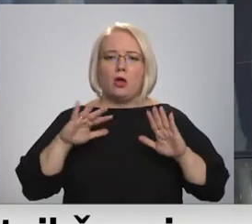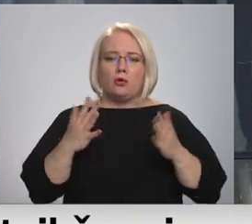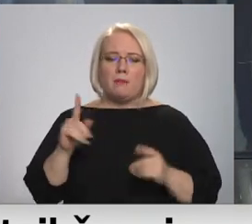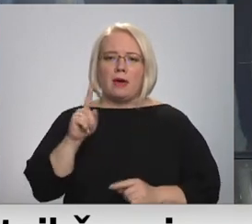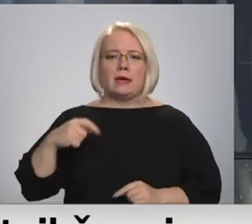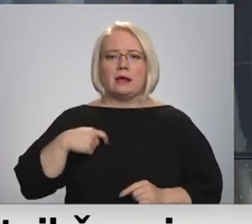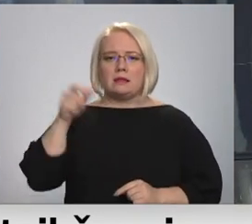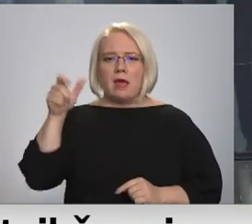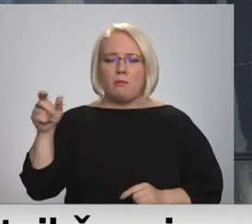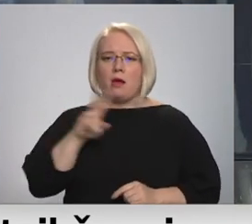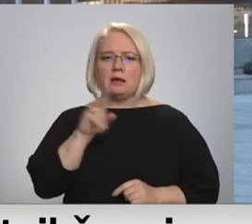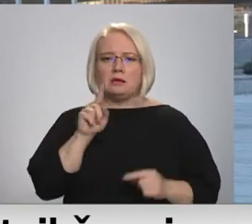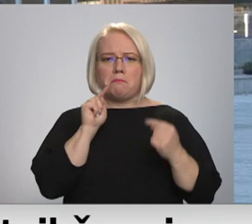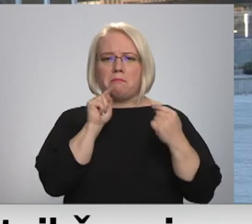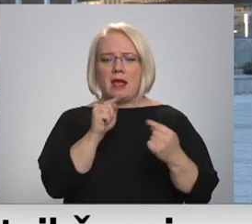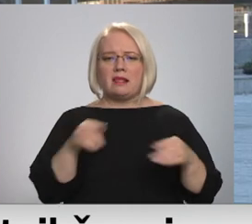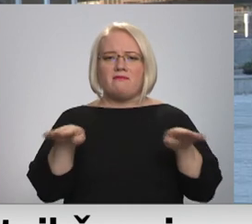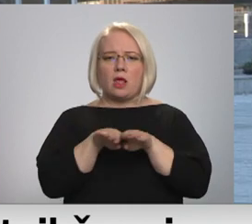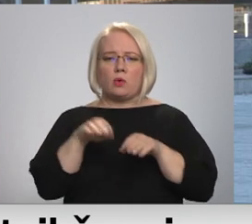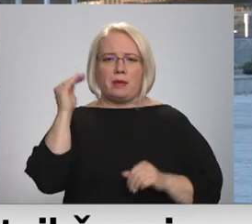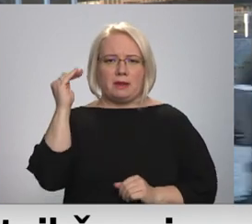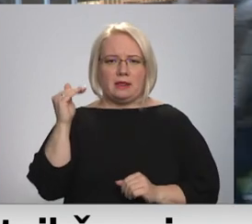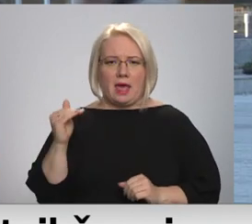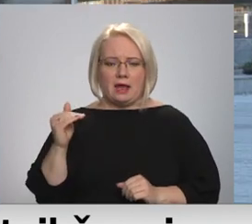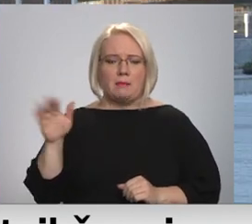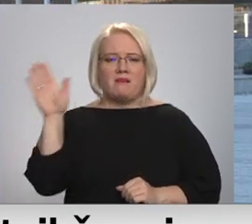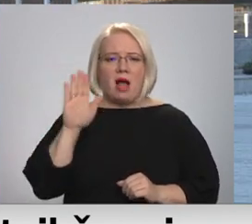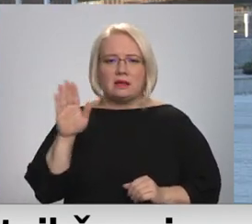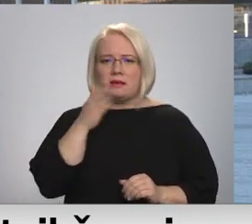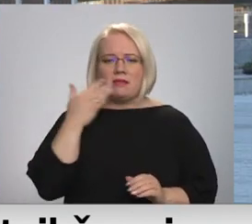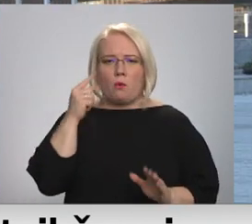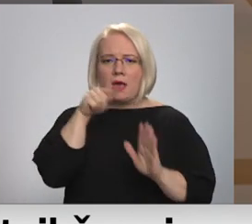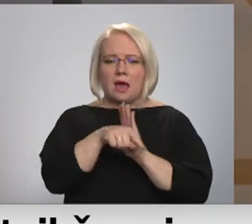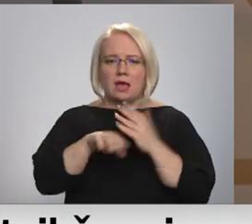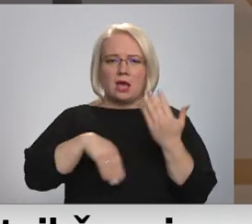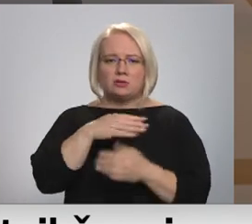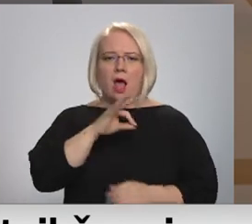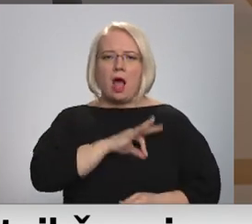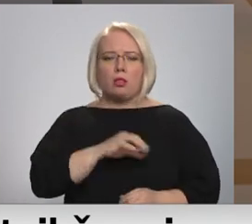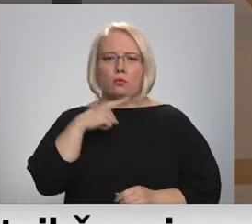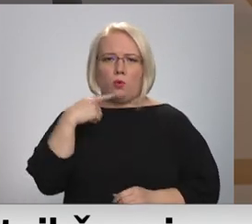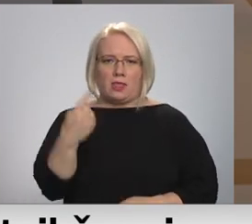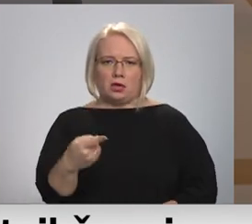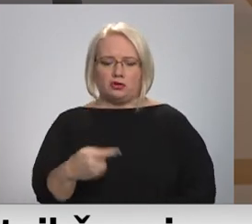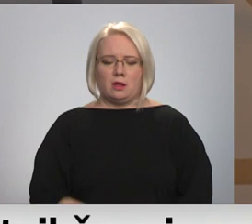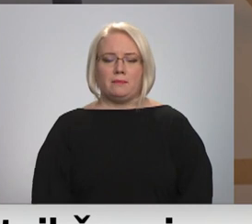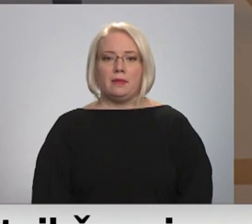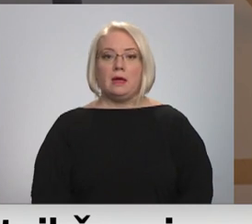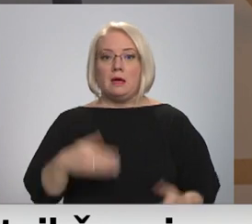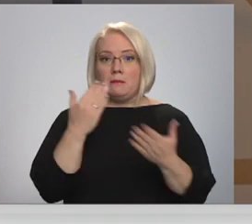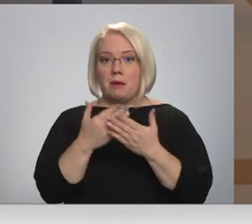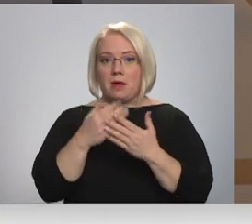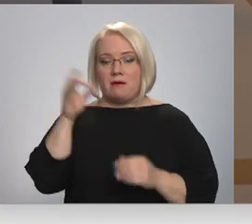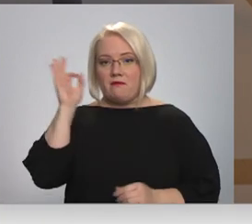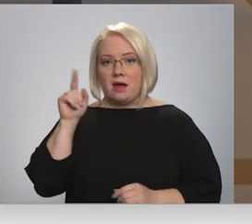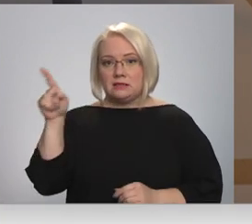kas balso prečiem vienotiem kritērijiem, jau uzskata, valstī nav jāiejaucas algu noteikšanā. Piemēram, Bācijā